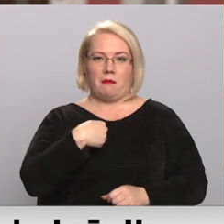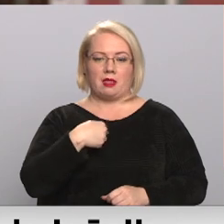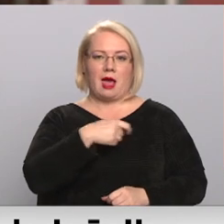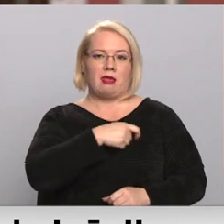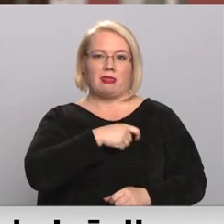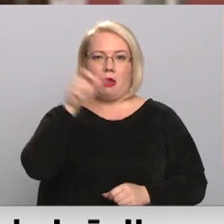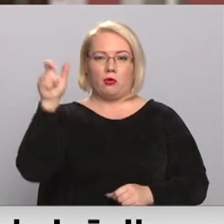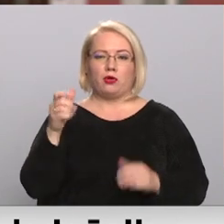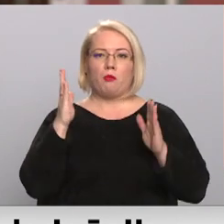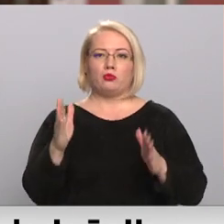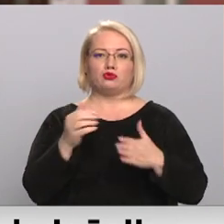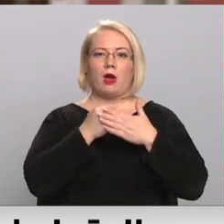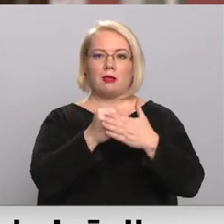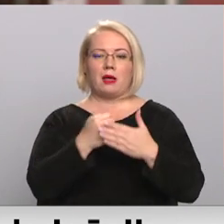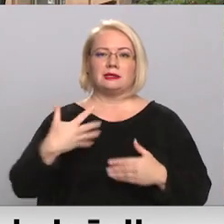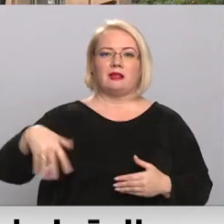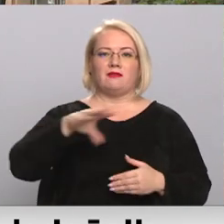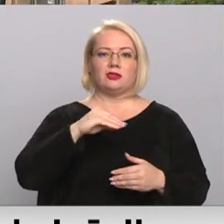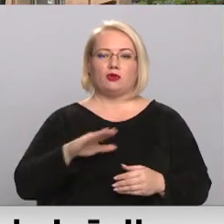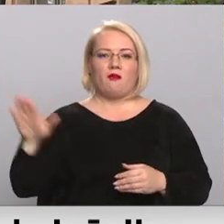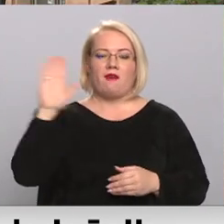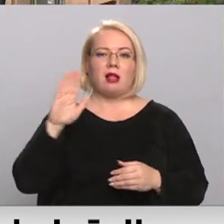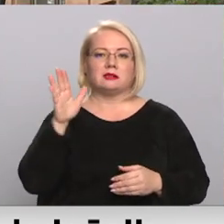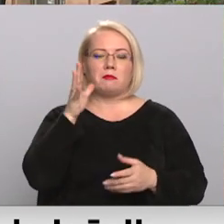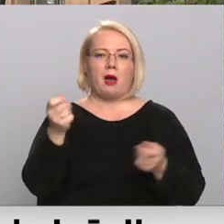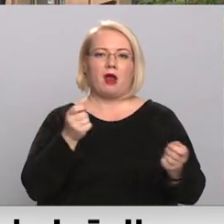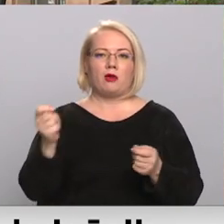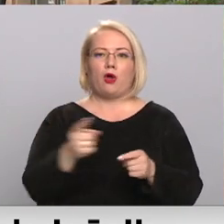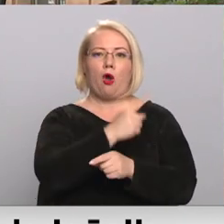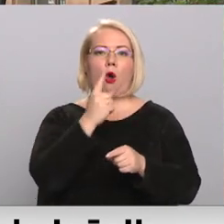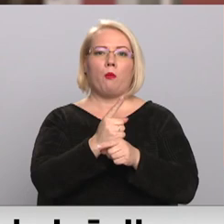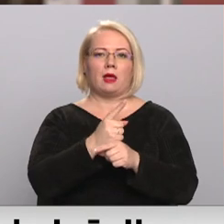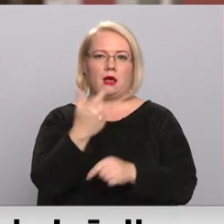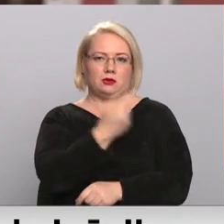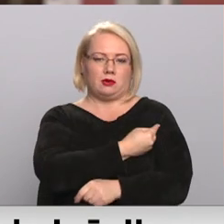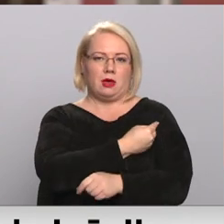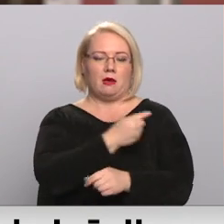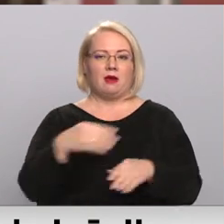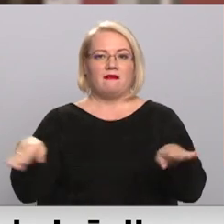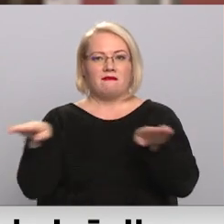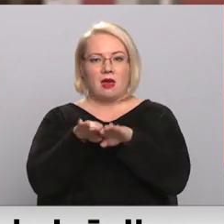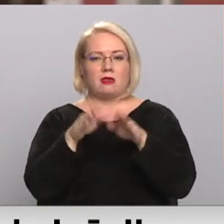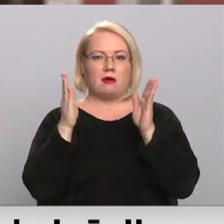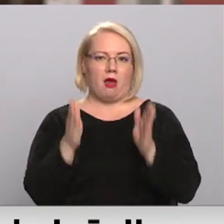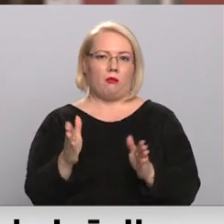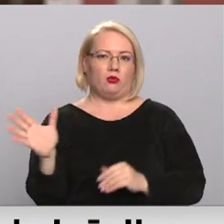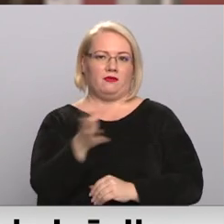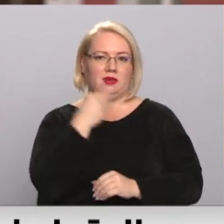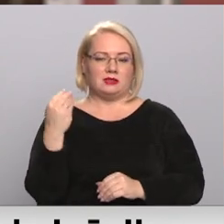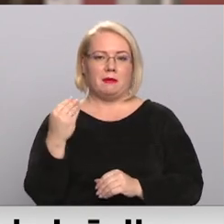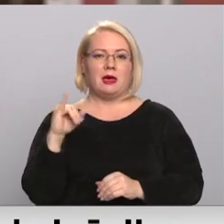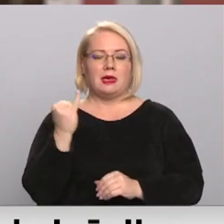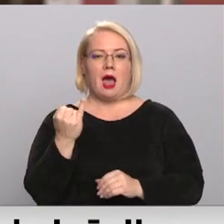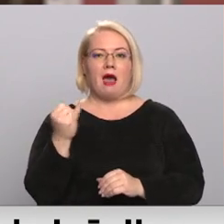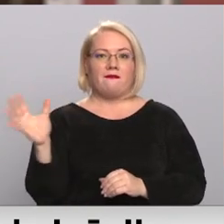būs atbalstīts, lai visu valsts pārvalde būtu uz jem obligātā nosacījuma. Solidāri jābūt visiem, tad visiem no deputātiem